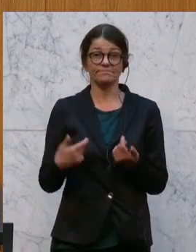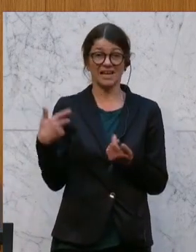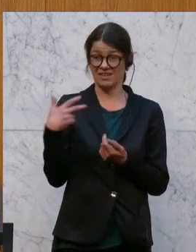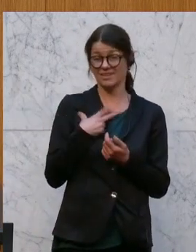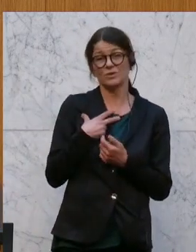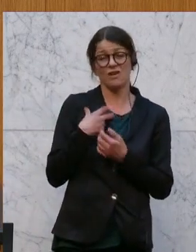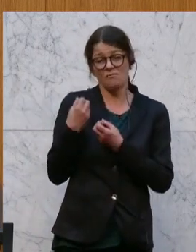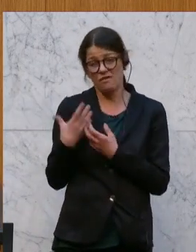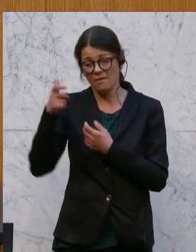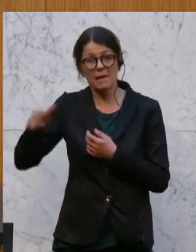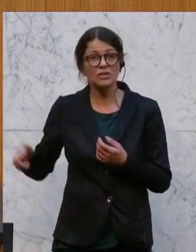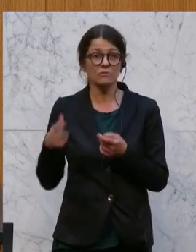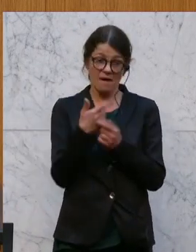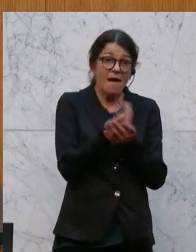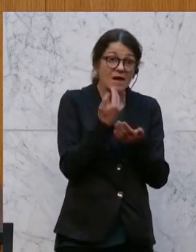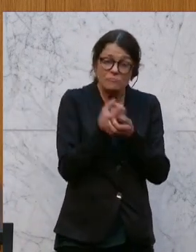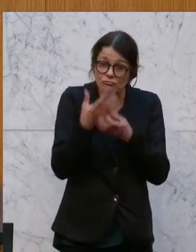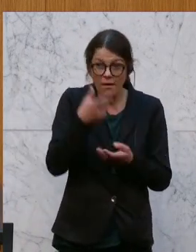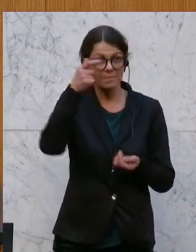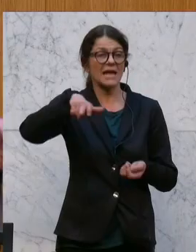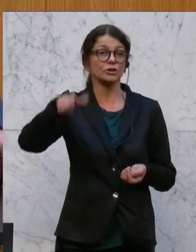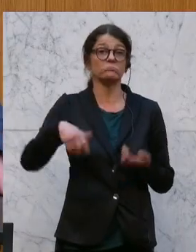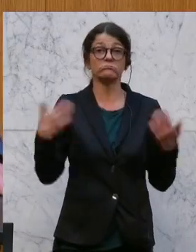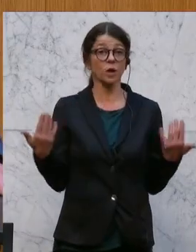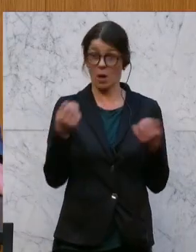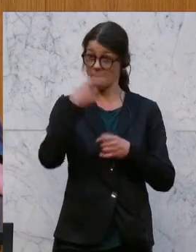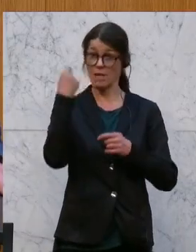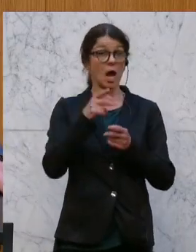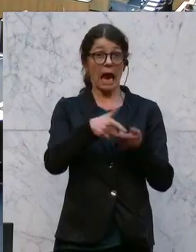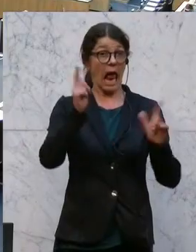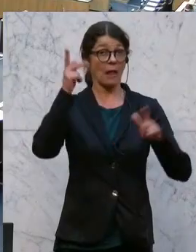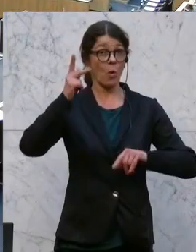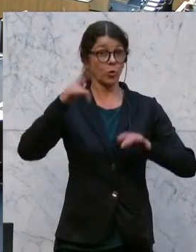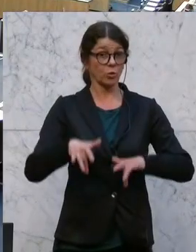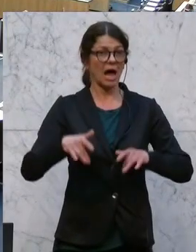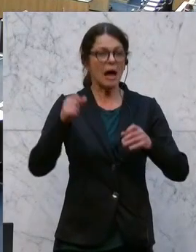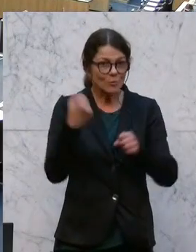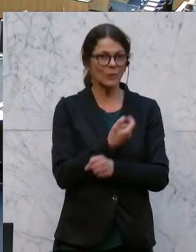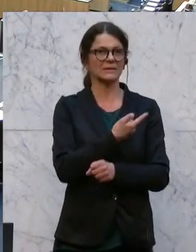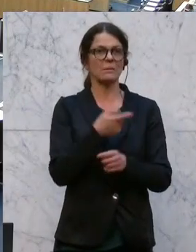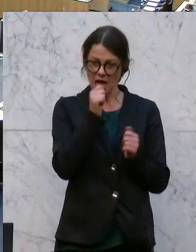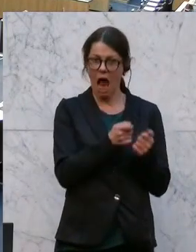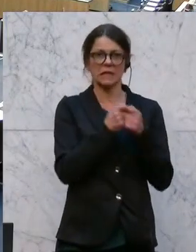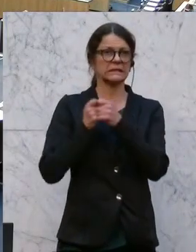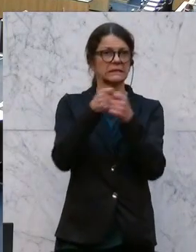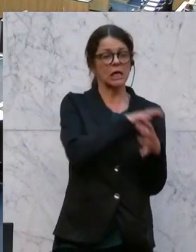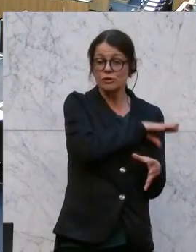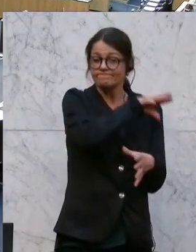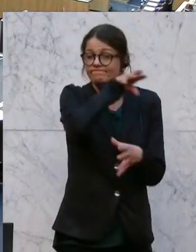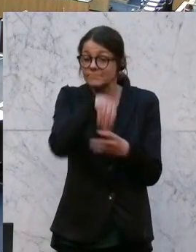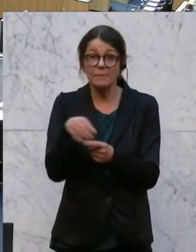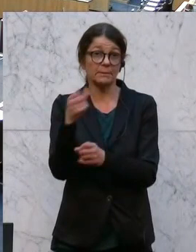benachteiligte, einkommensschwache Menschen oder Menschen ohne Konto können dadurch am gesellschaftlichen Leben